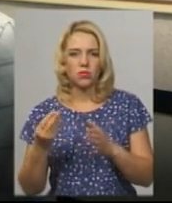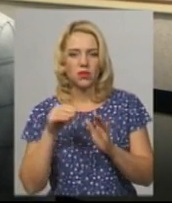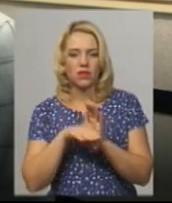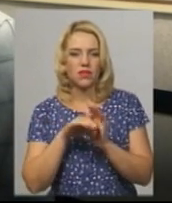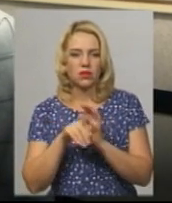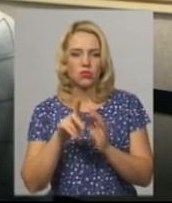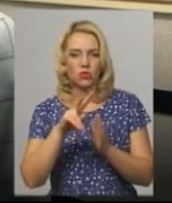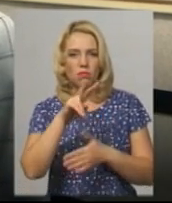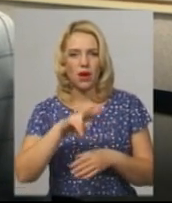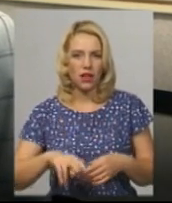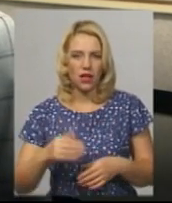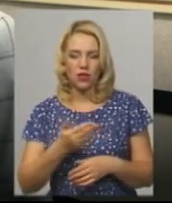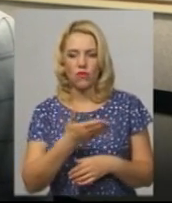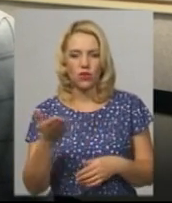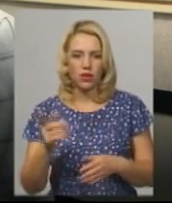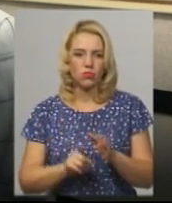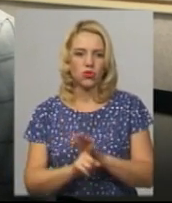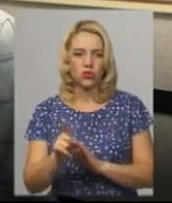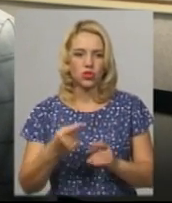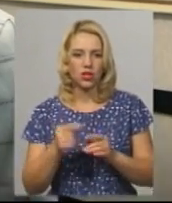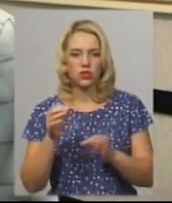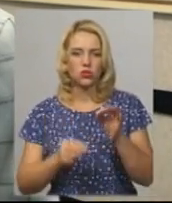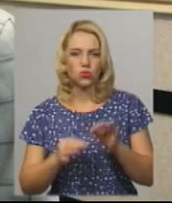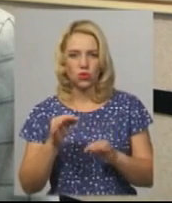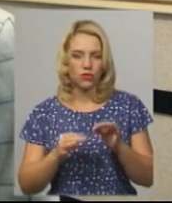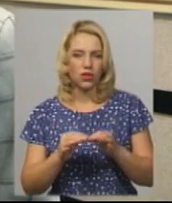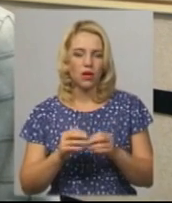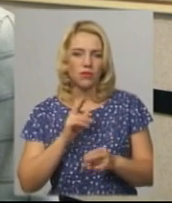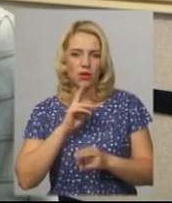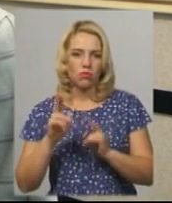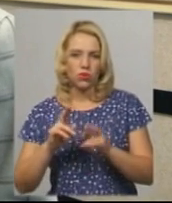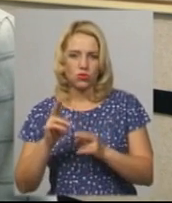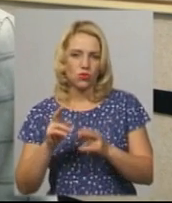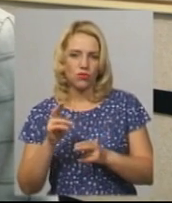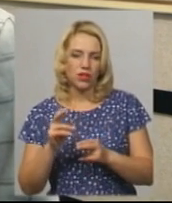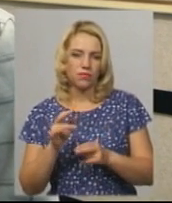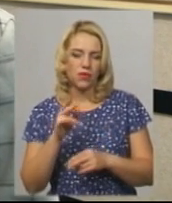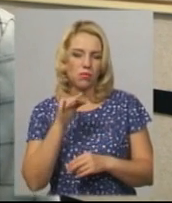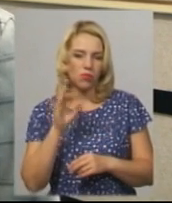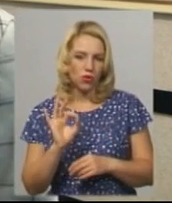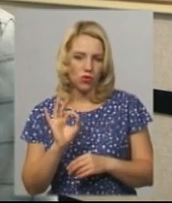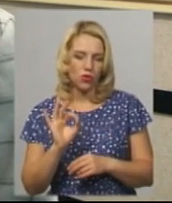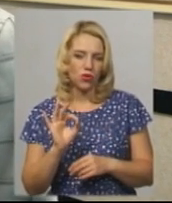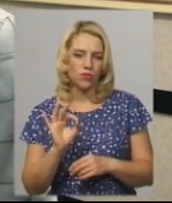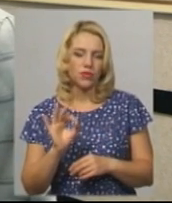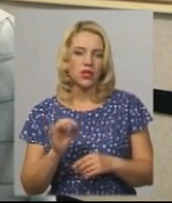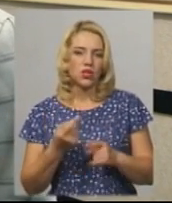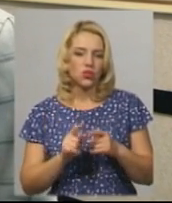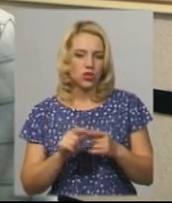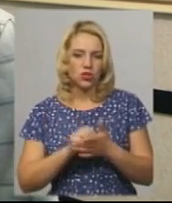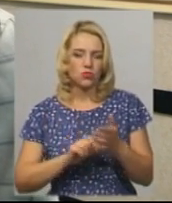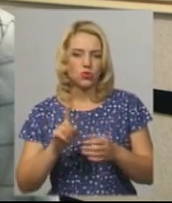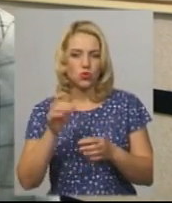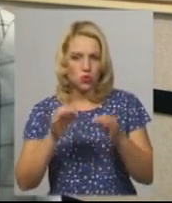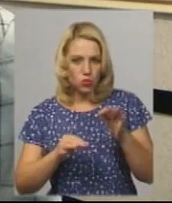паралельно вони розпочали судові позови, щоб через суд визнати